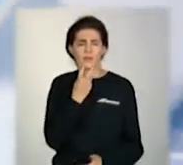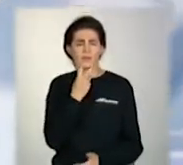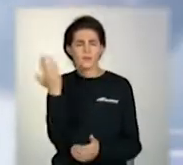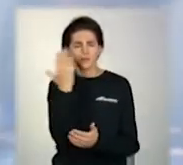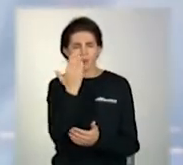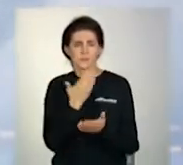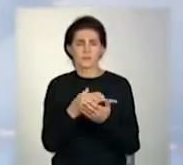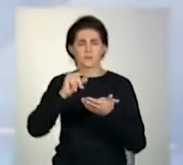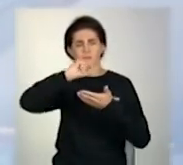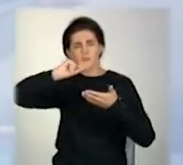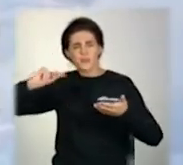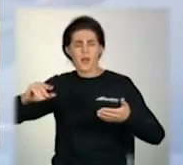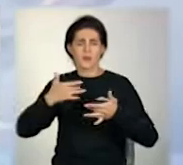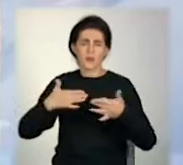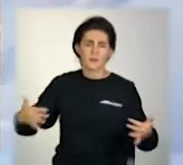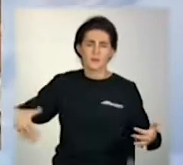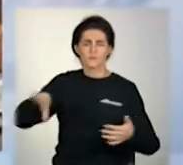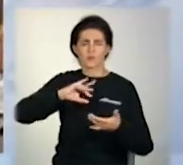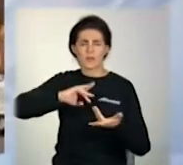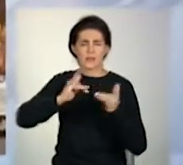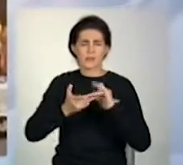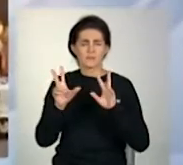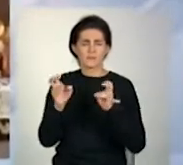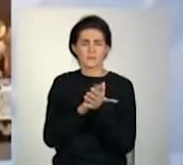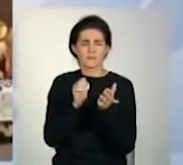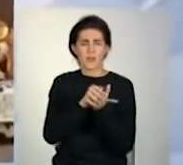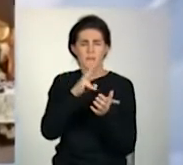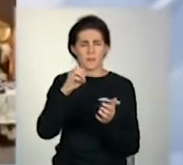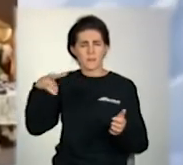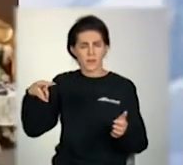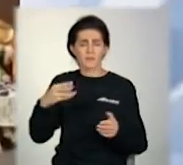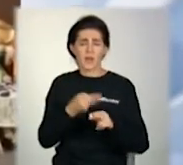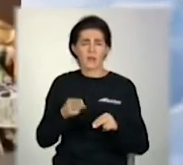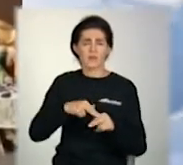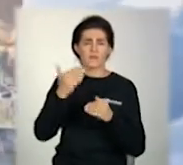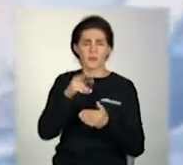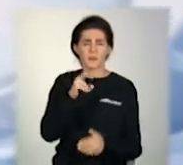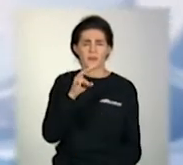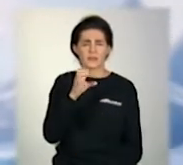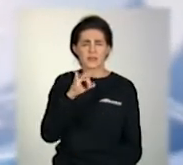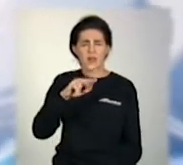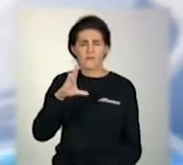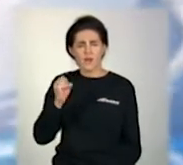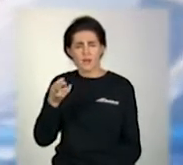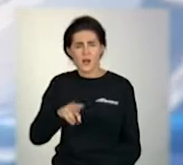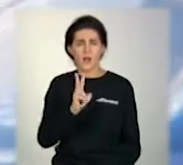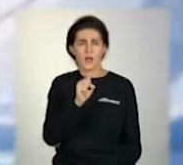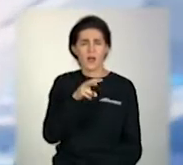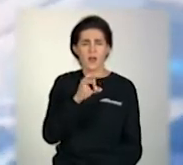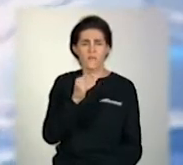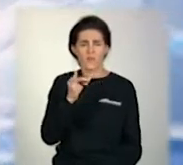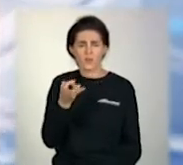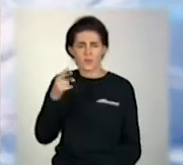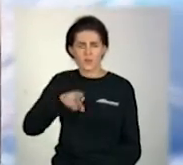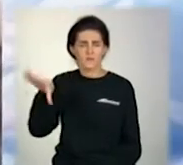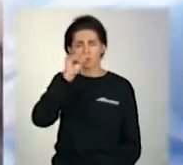жартівливим підписом. Саме це називають інтернет-мемом. Дослідники з університетів штату Пенсильванія та Каліфорнії виявили, жарти змушують